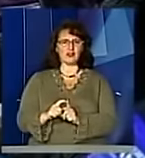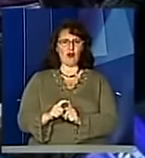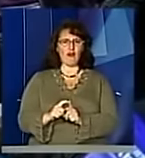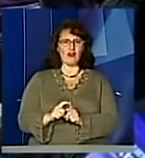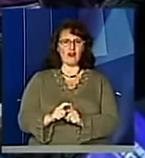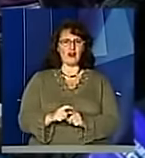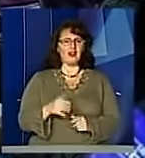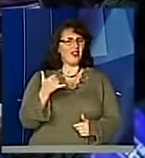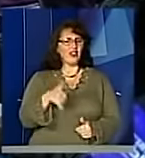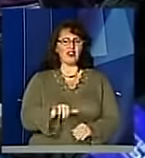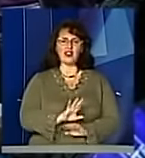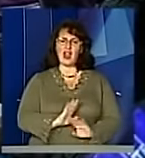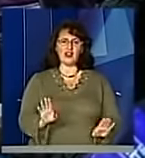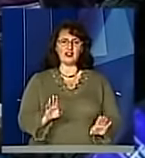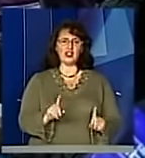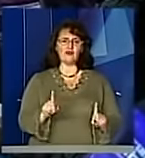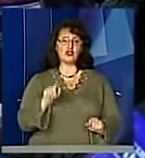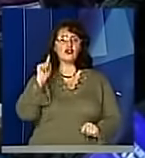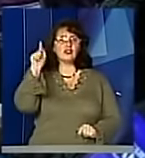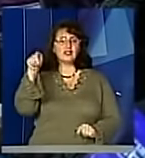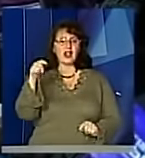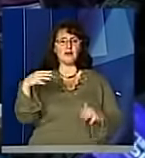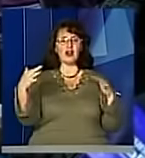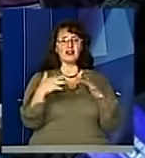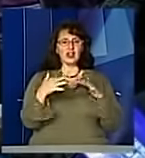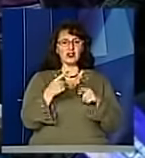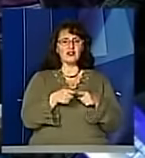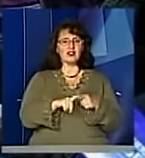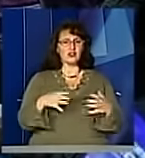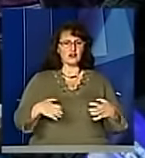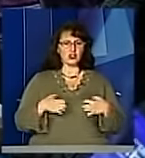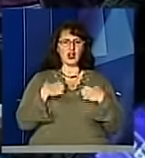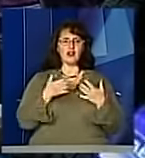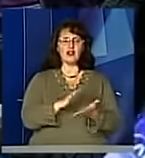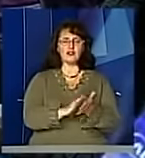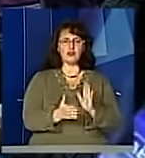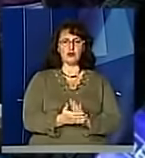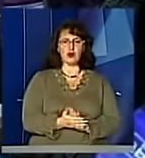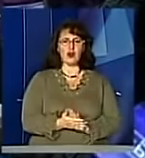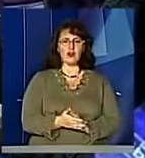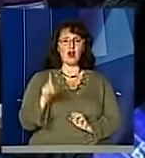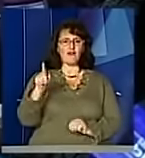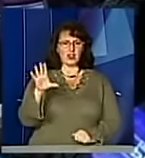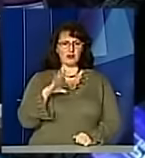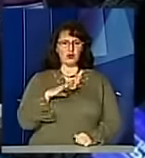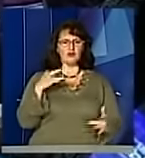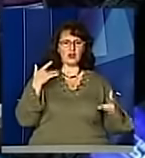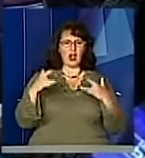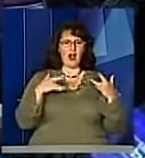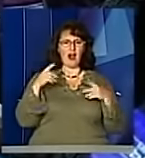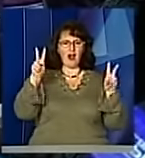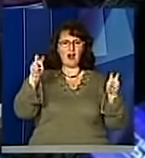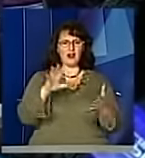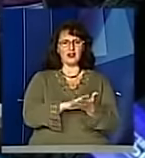Тому і не дивно, що там, на війні, в тих жахливих умовах, він був артистом.